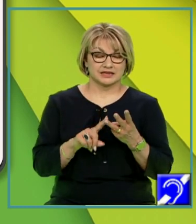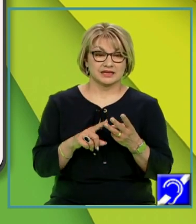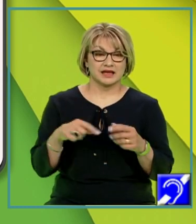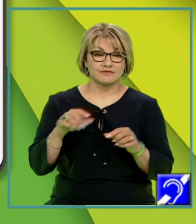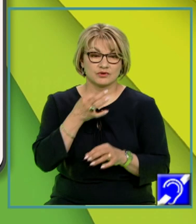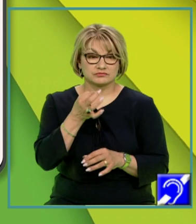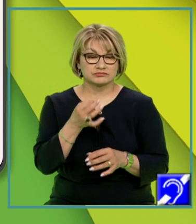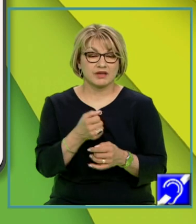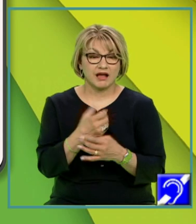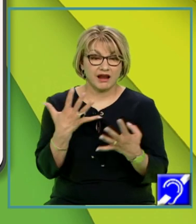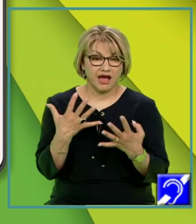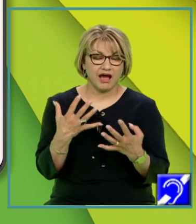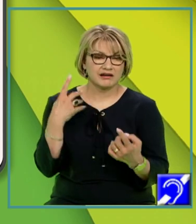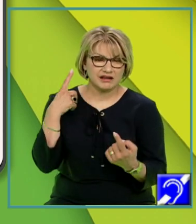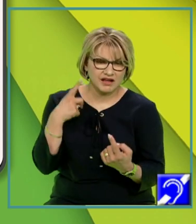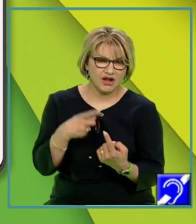concis.